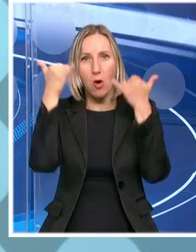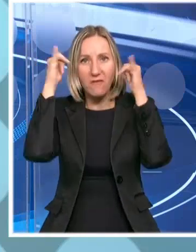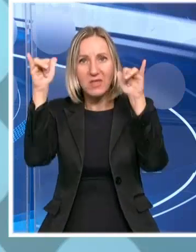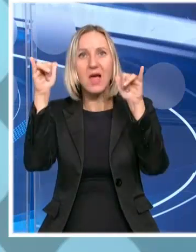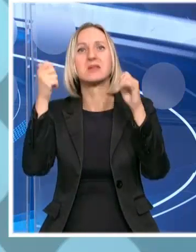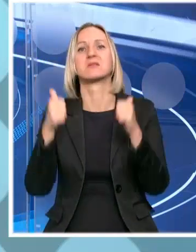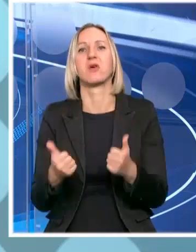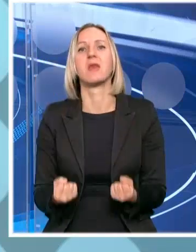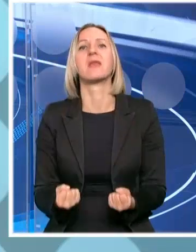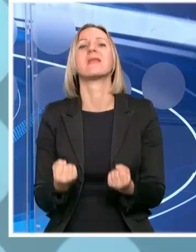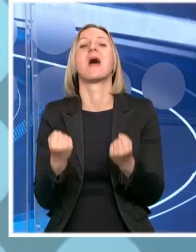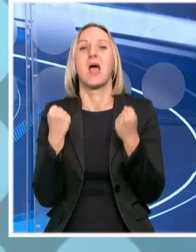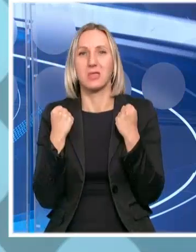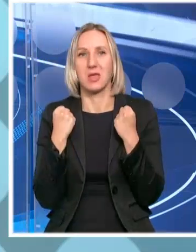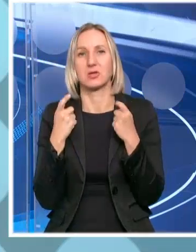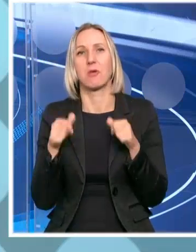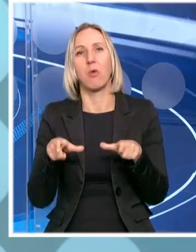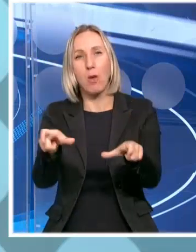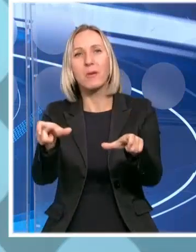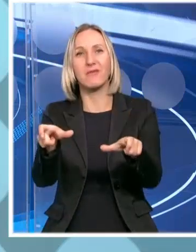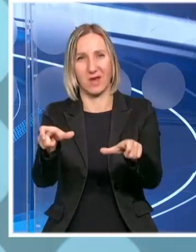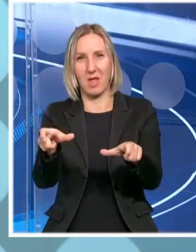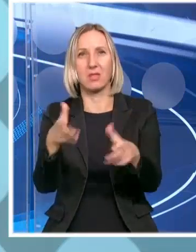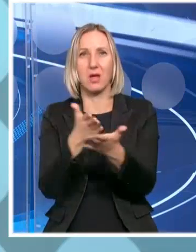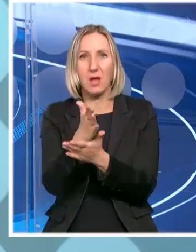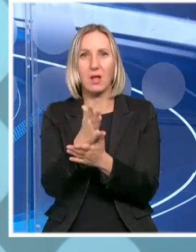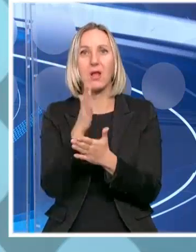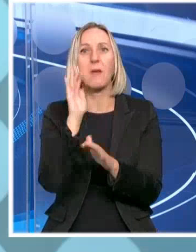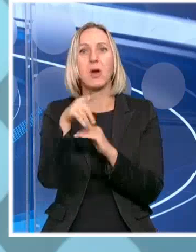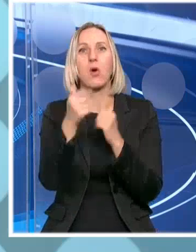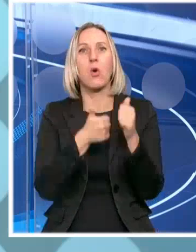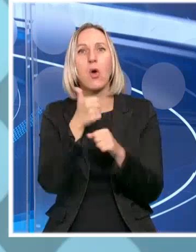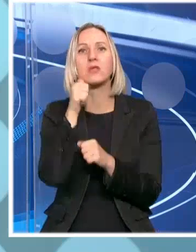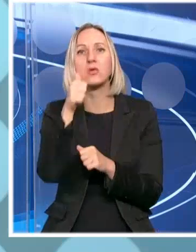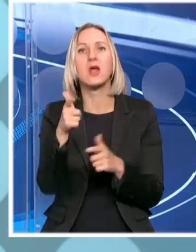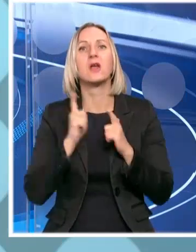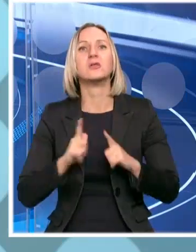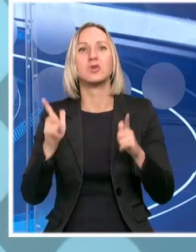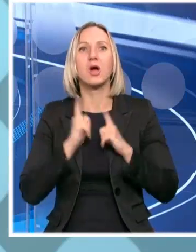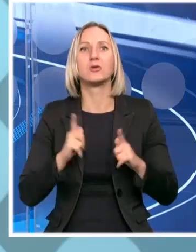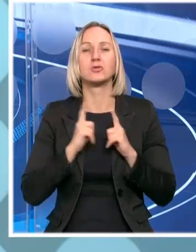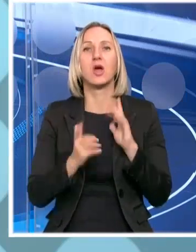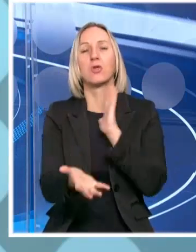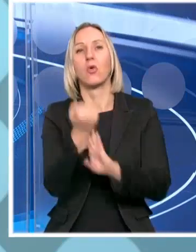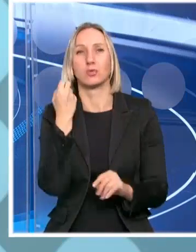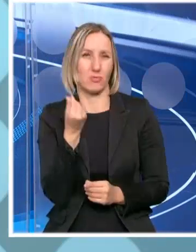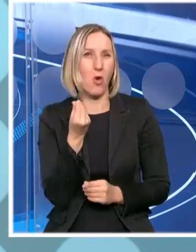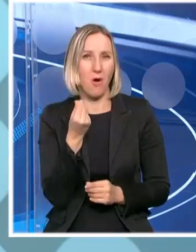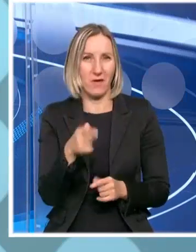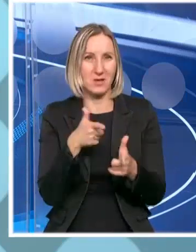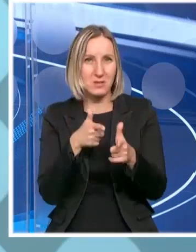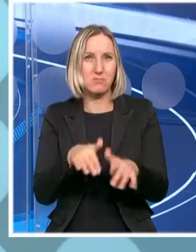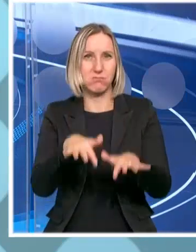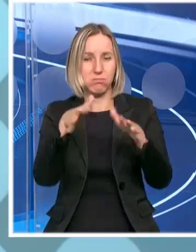najteža. Gravna poljoprivrede. Tu ljudi više od godinu dana čekaju da uzmu novac. Zato smo sad nalali mere